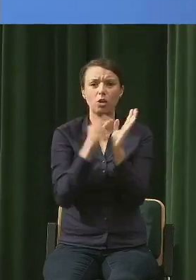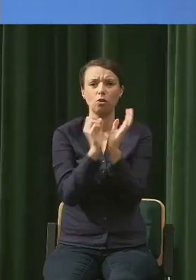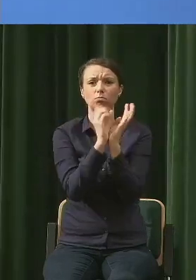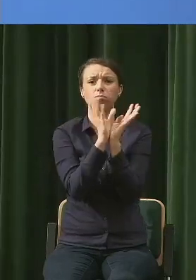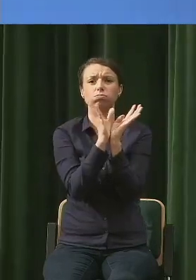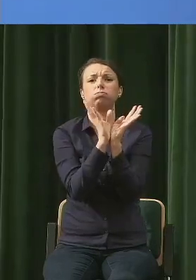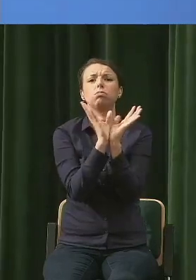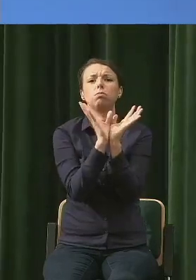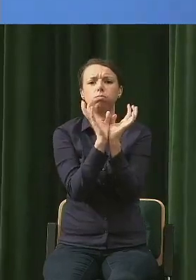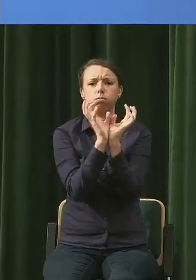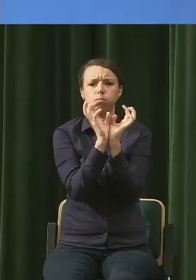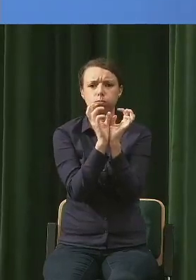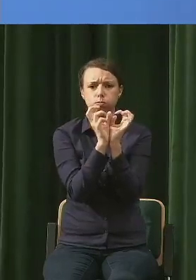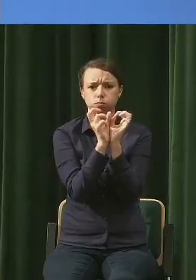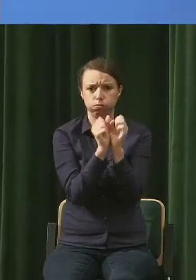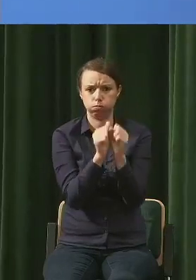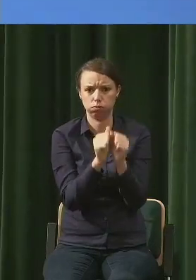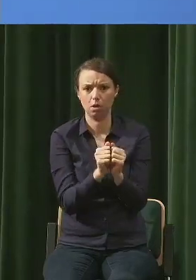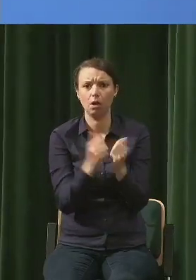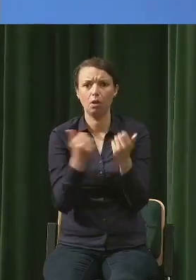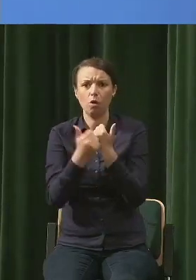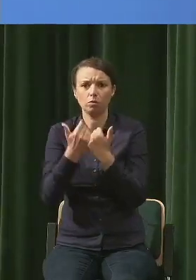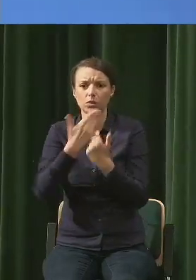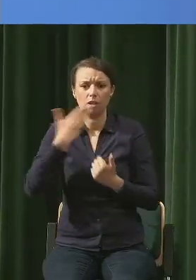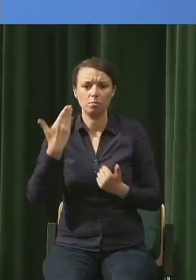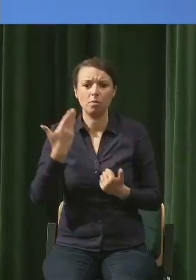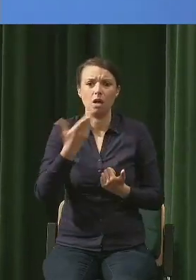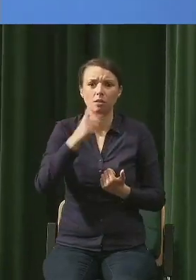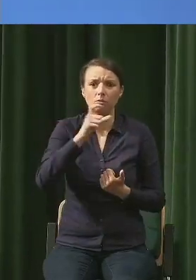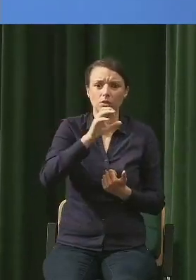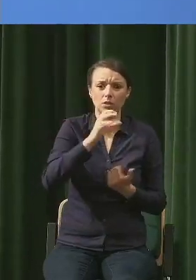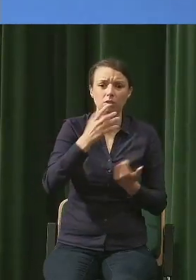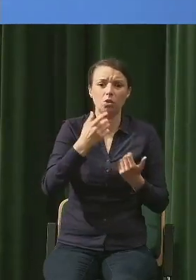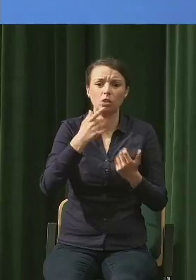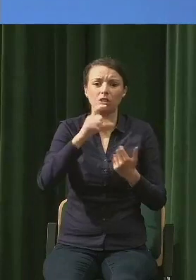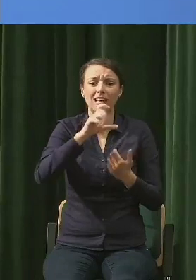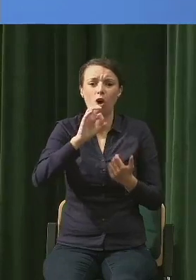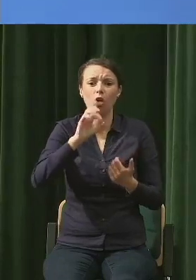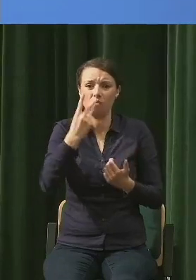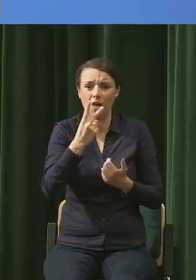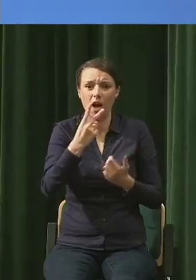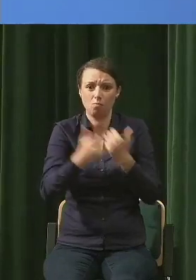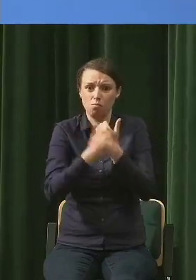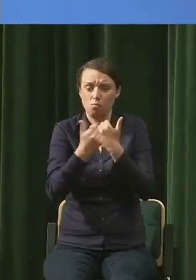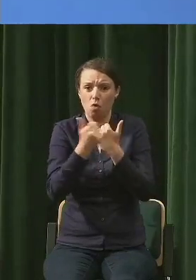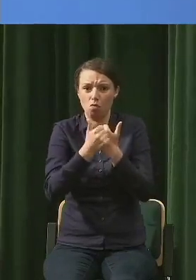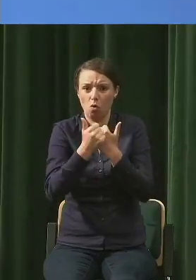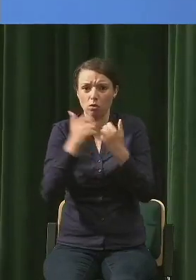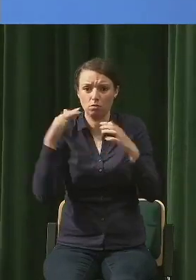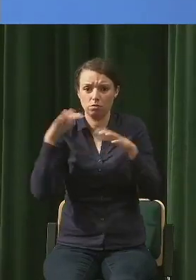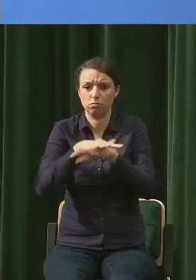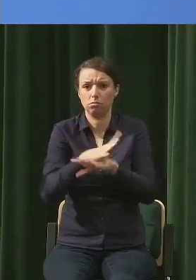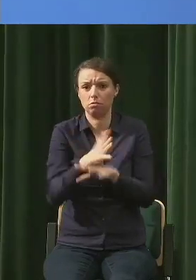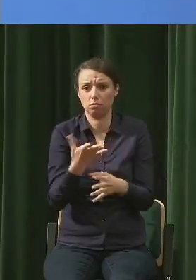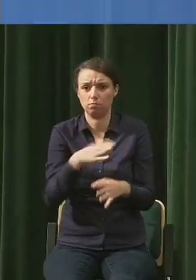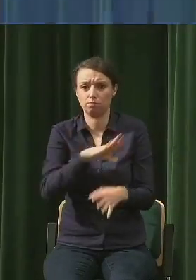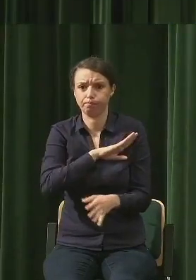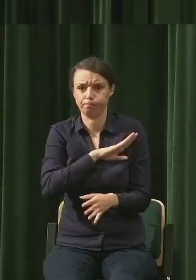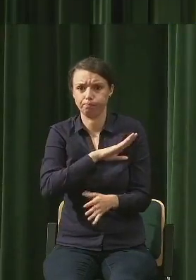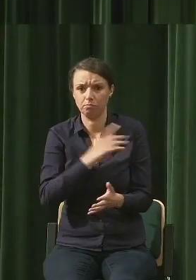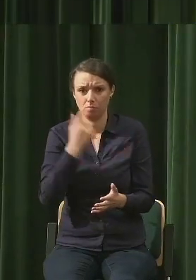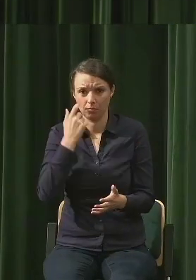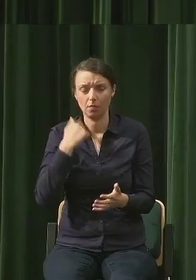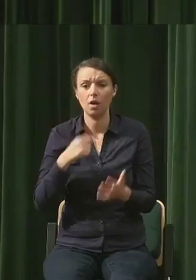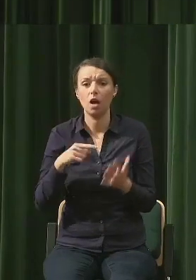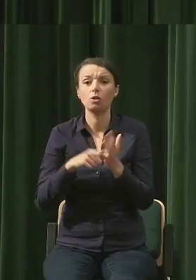To jest jedna rzecz, która została całkowicie jakby jest szokująca, bo to jest ogromny